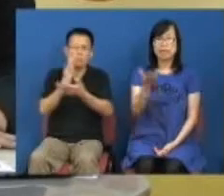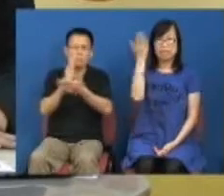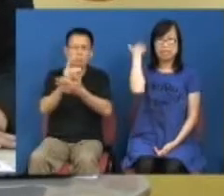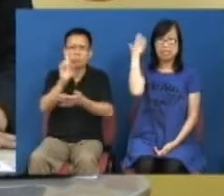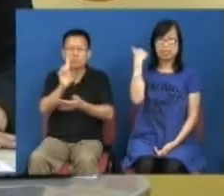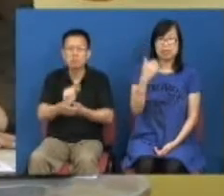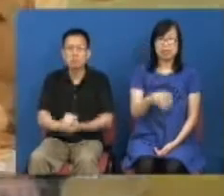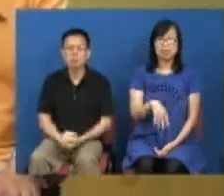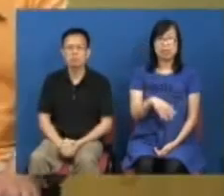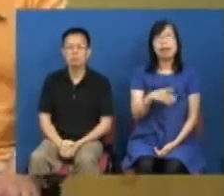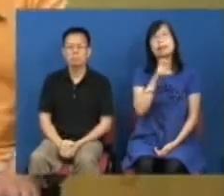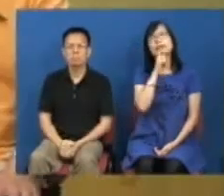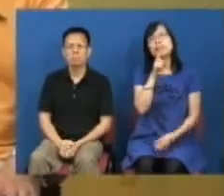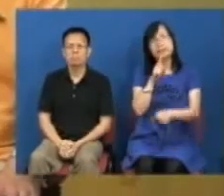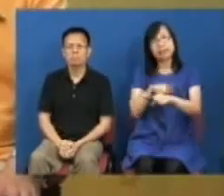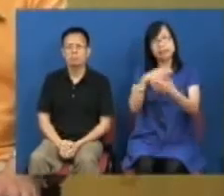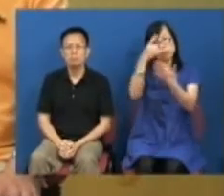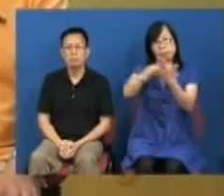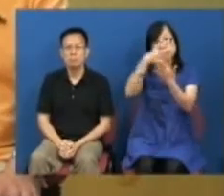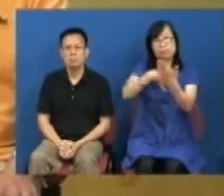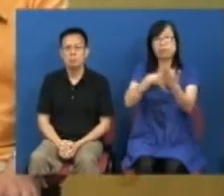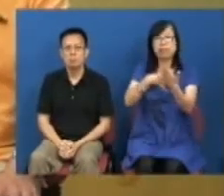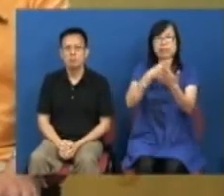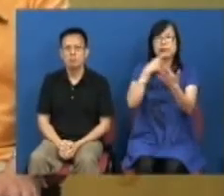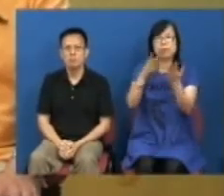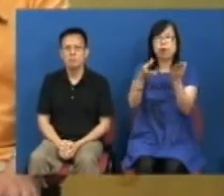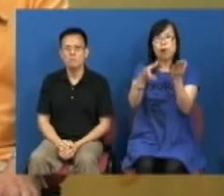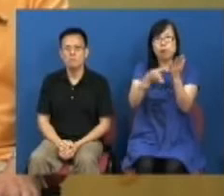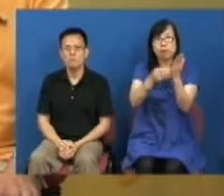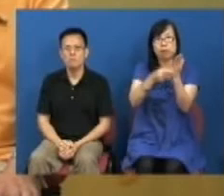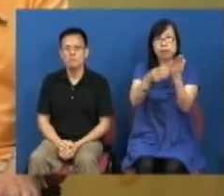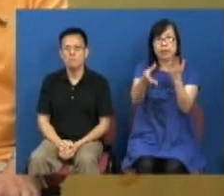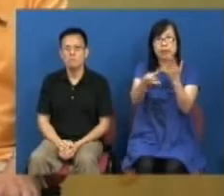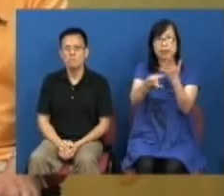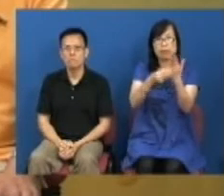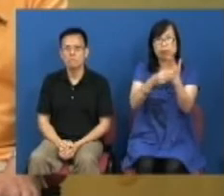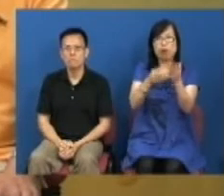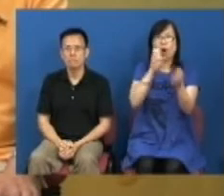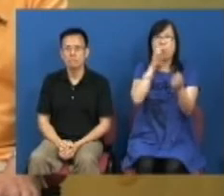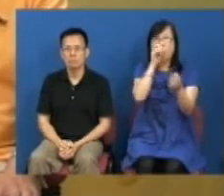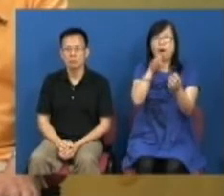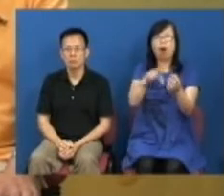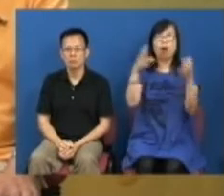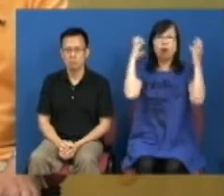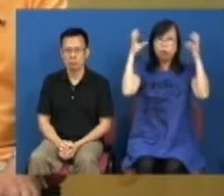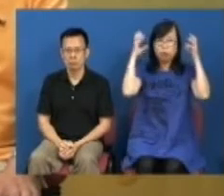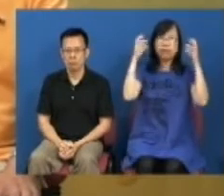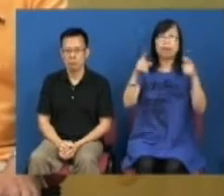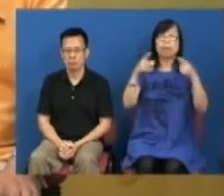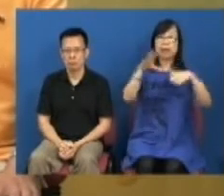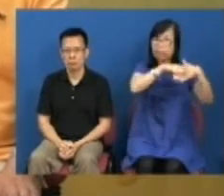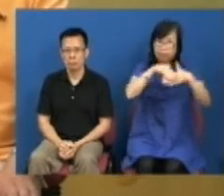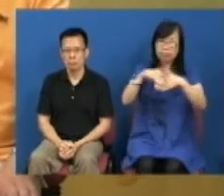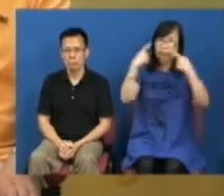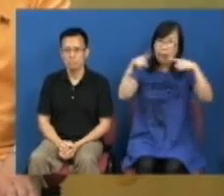往有一些条文是以附件形式讲述草音条例如果你带乐器而